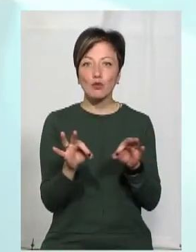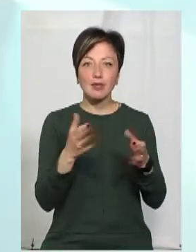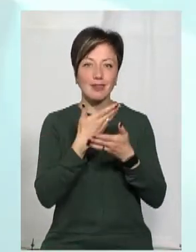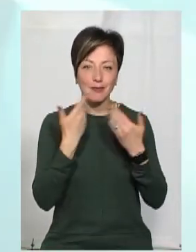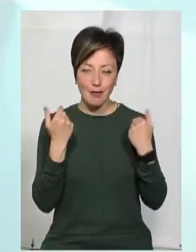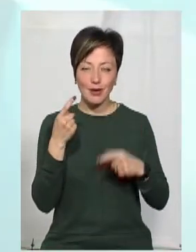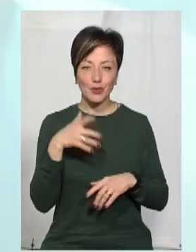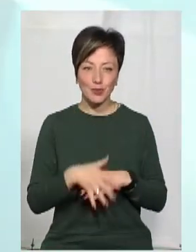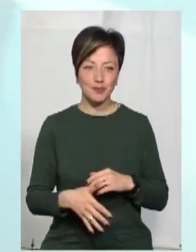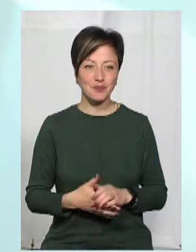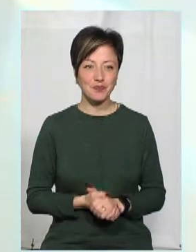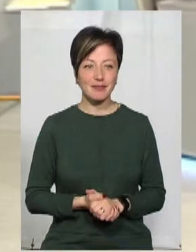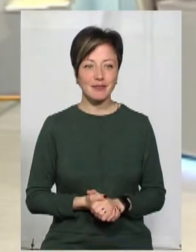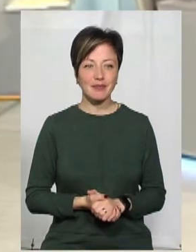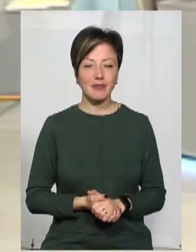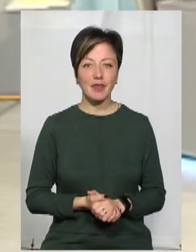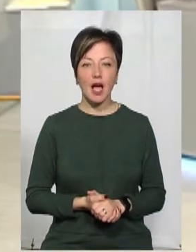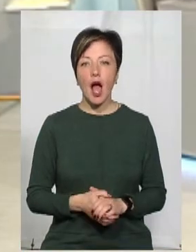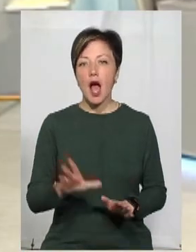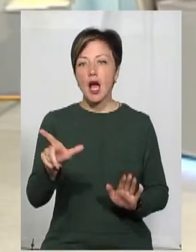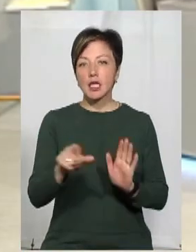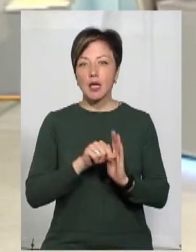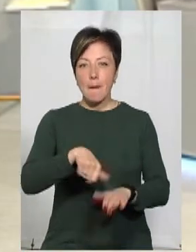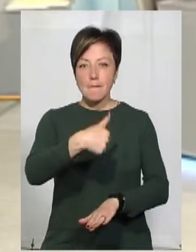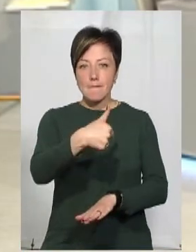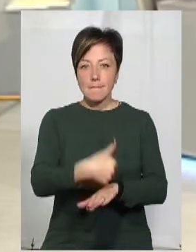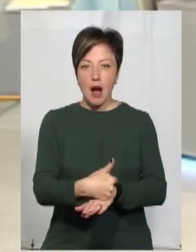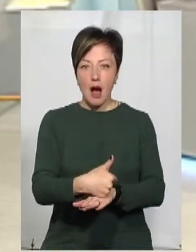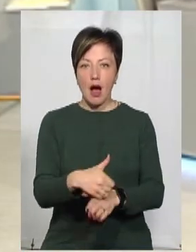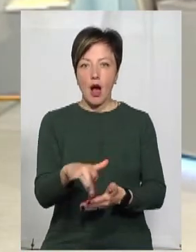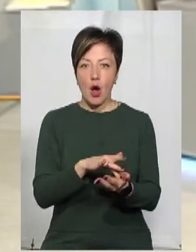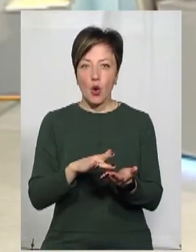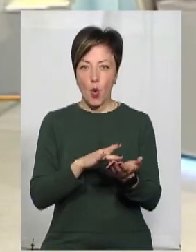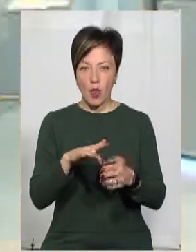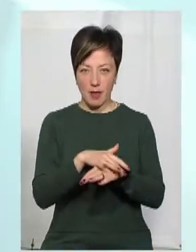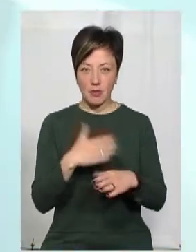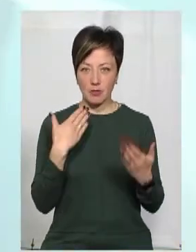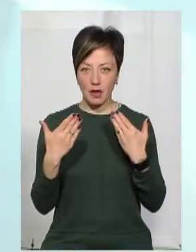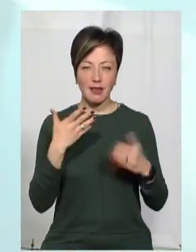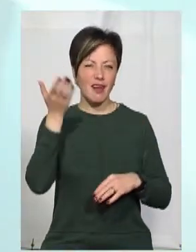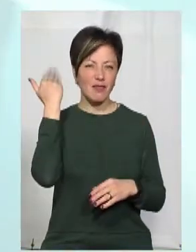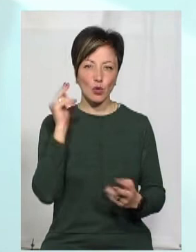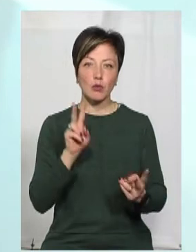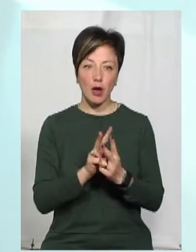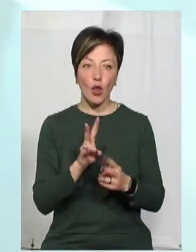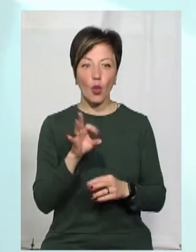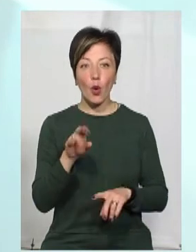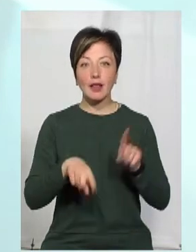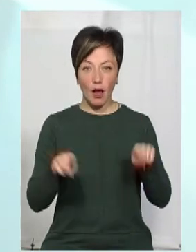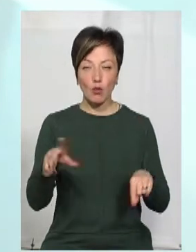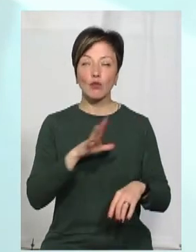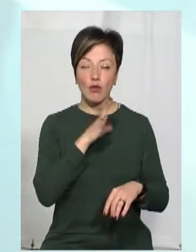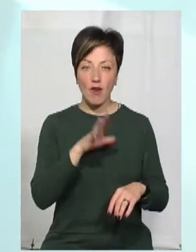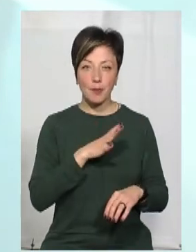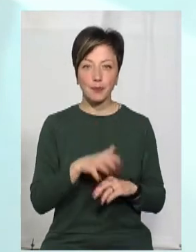немає, розумієте? А от із баронами містевими спілкуєтесь? Я вже давно їх бачу, але деколи